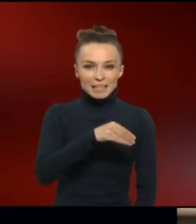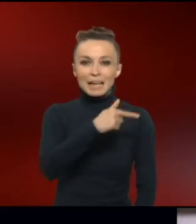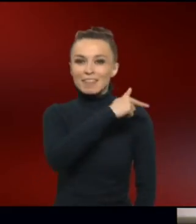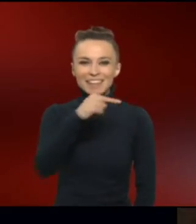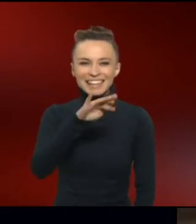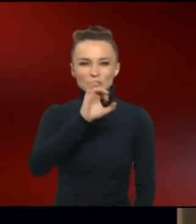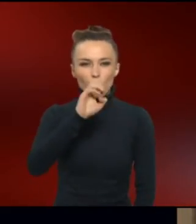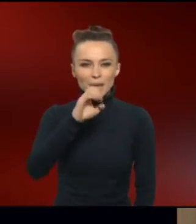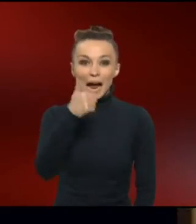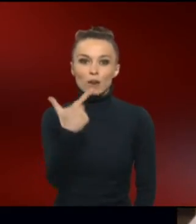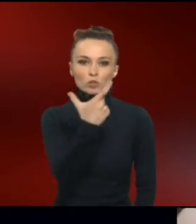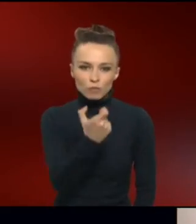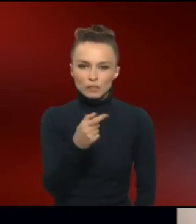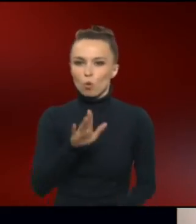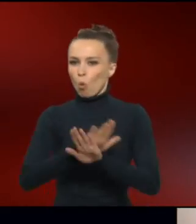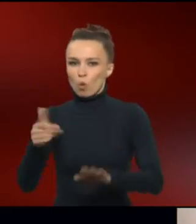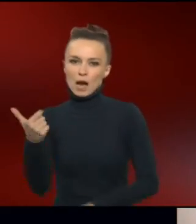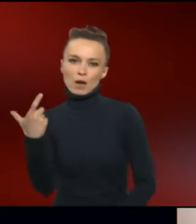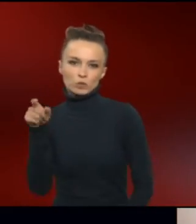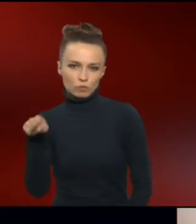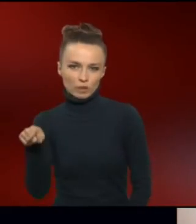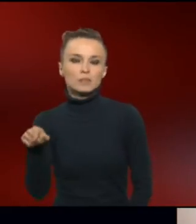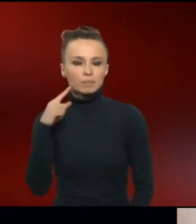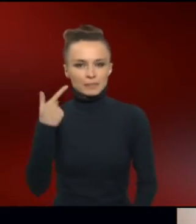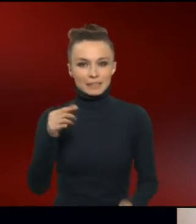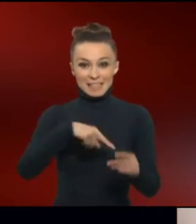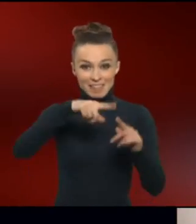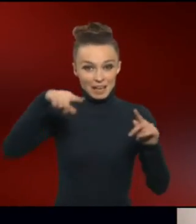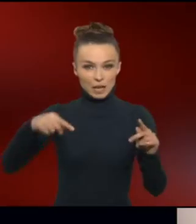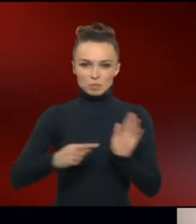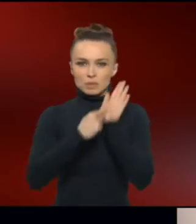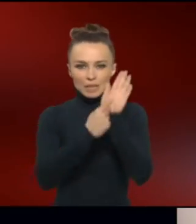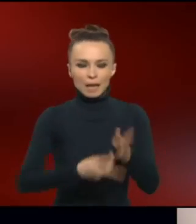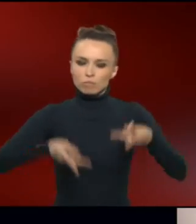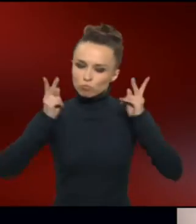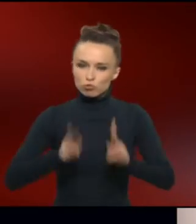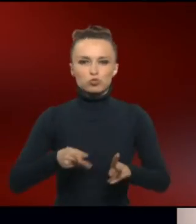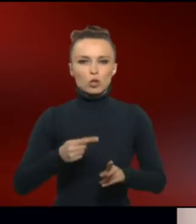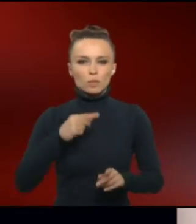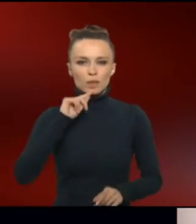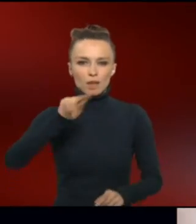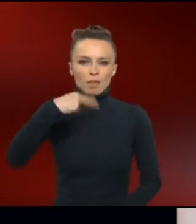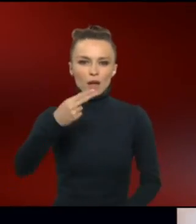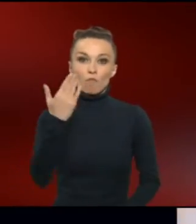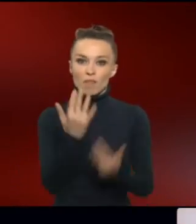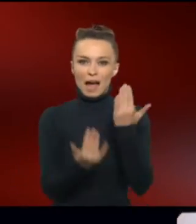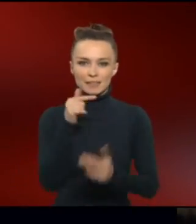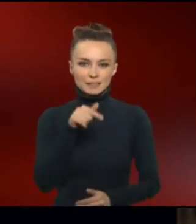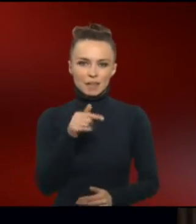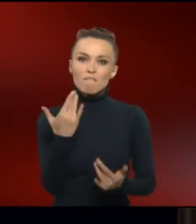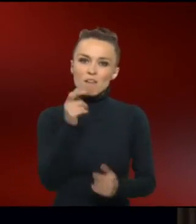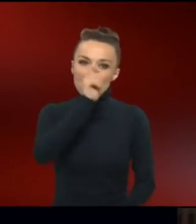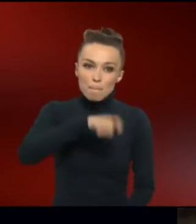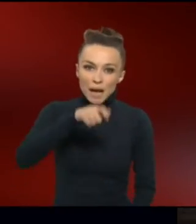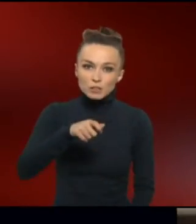21 gezeigt. Und diese Diagramme zeigen sozusagen die richtige Nennung der Anzahl. Das heißt, wie viele